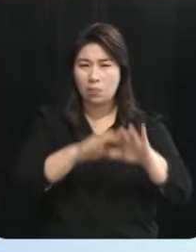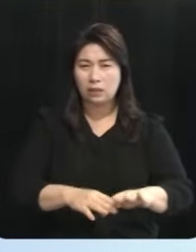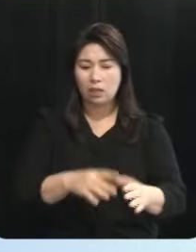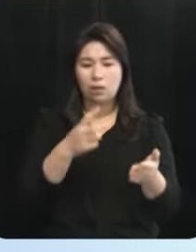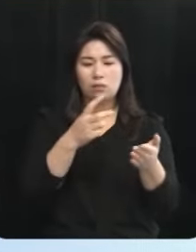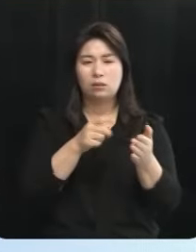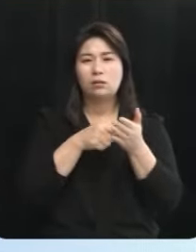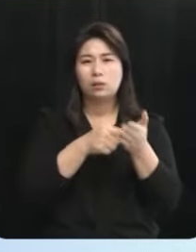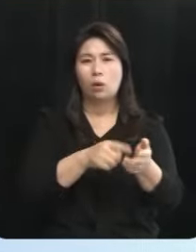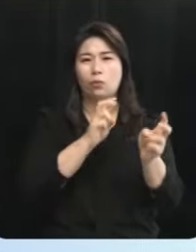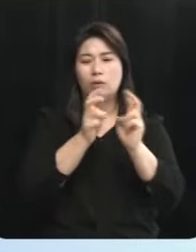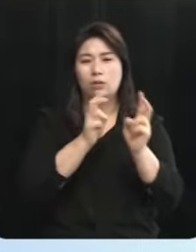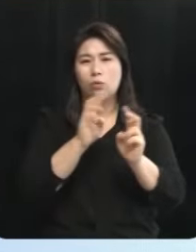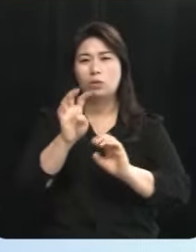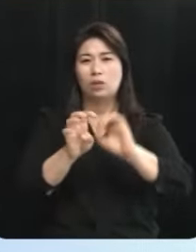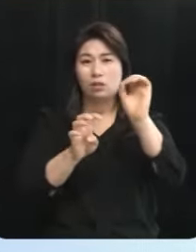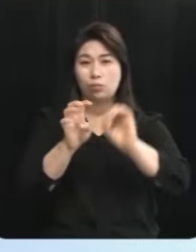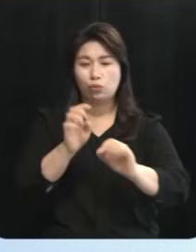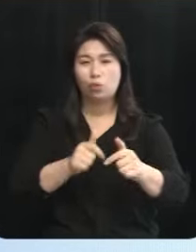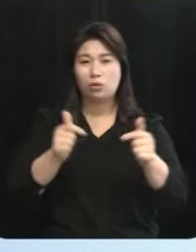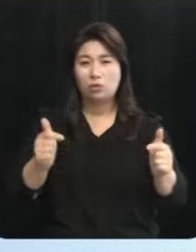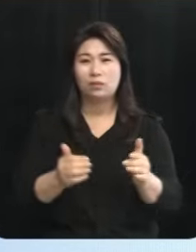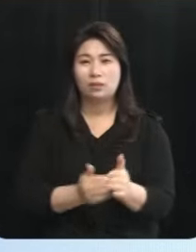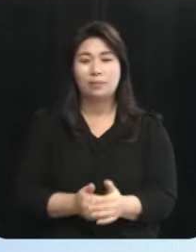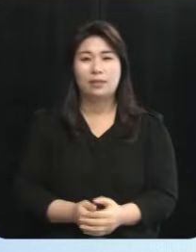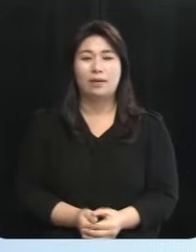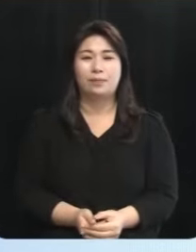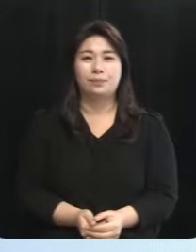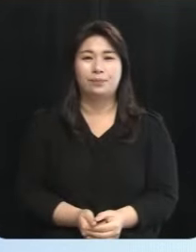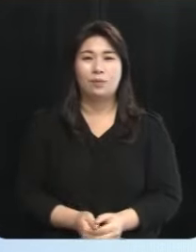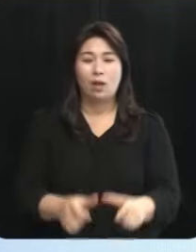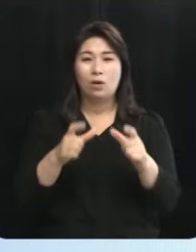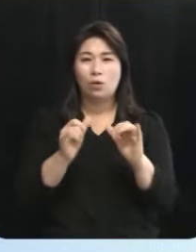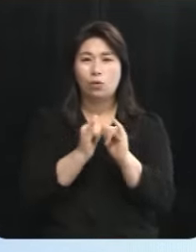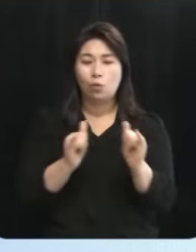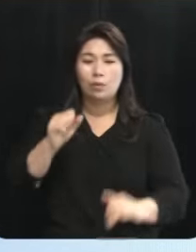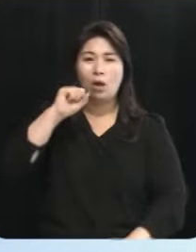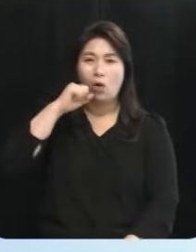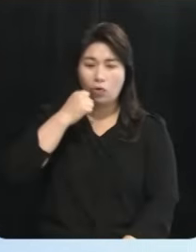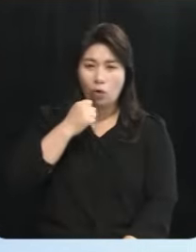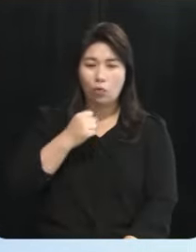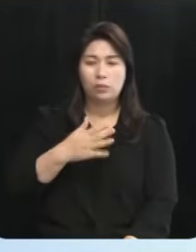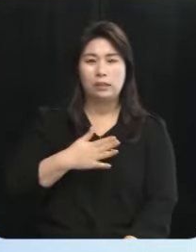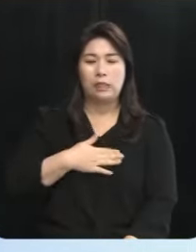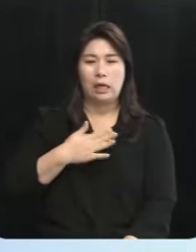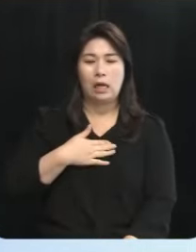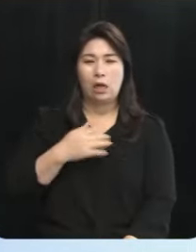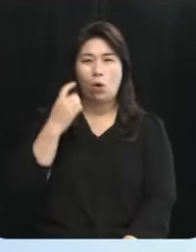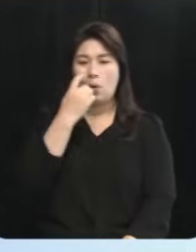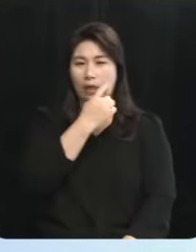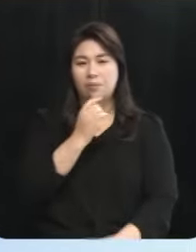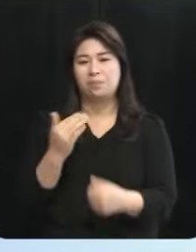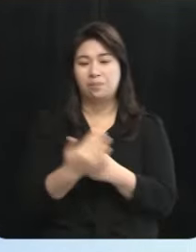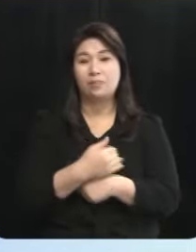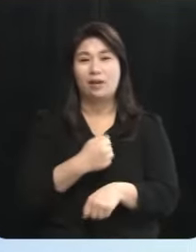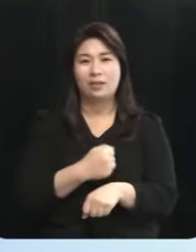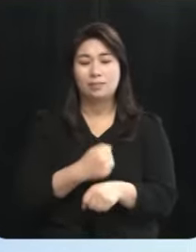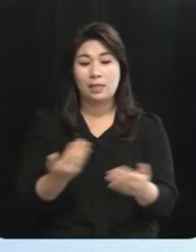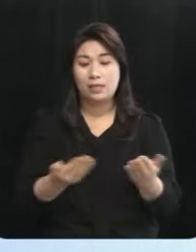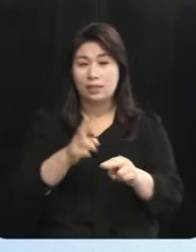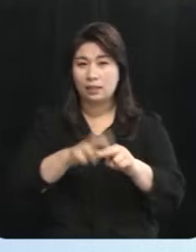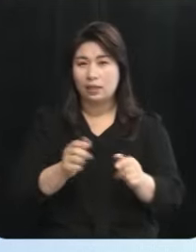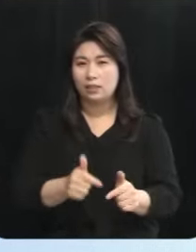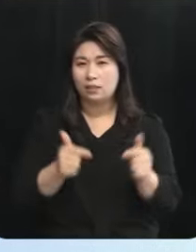법인들도 40%나 늘었습니다 도민들의 어려움을 챙기겠습니다 일자리를 늘려